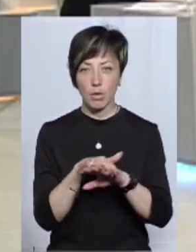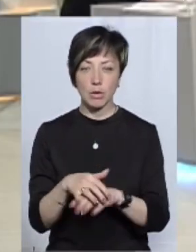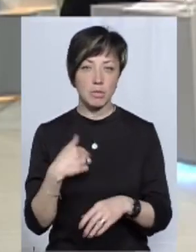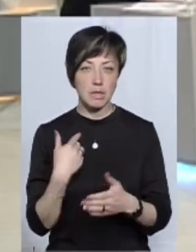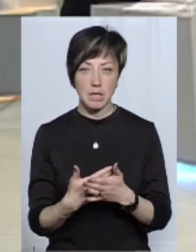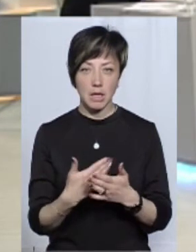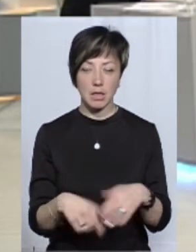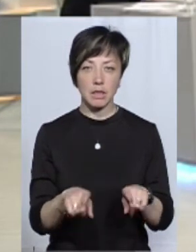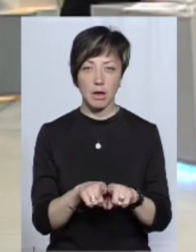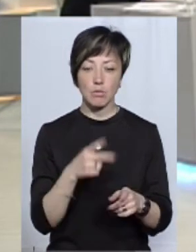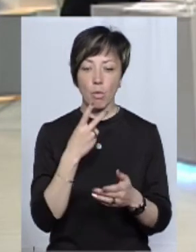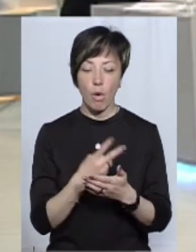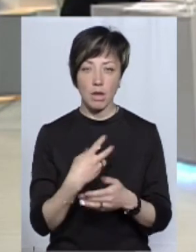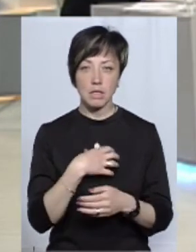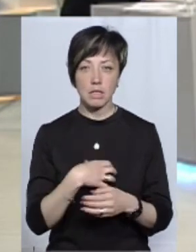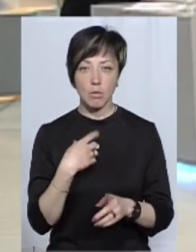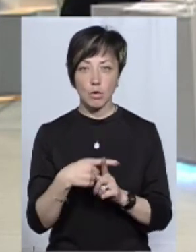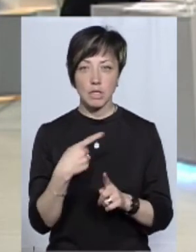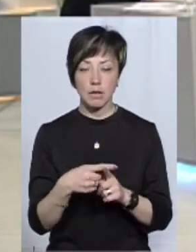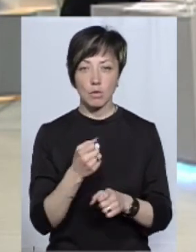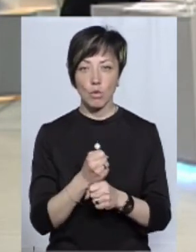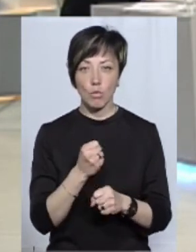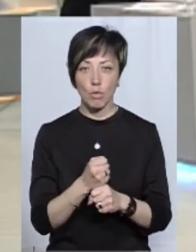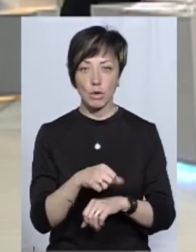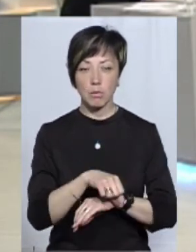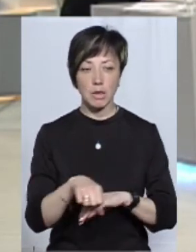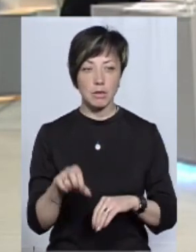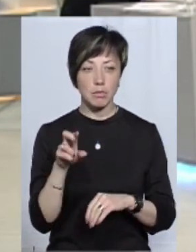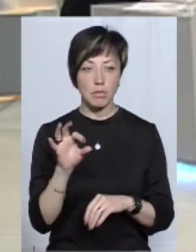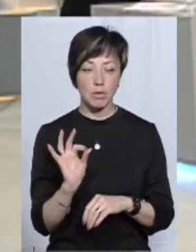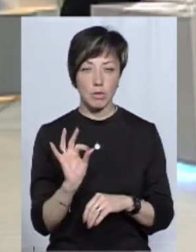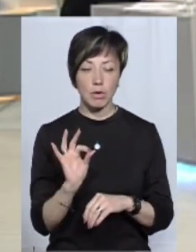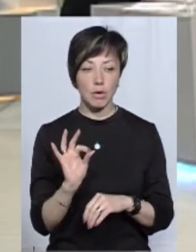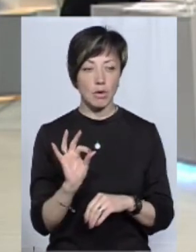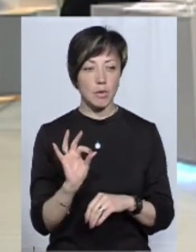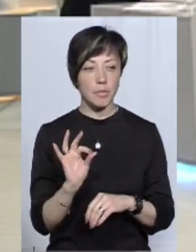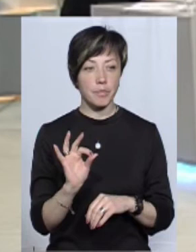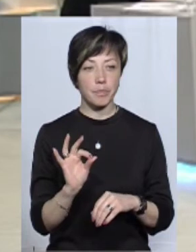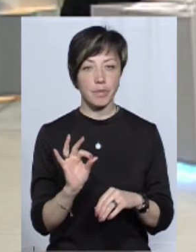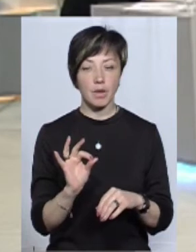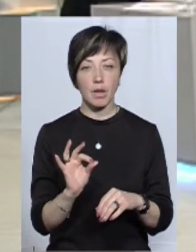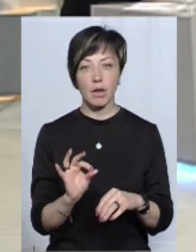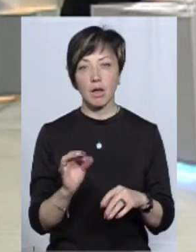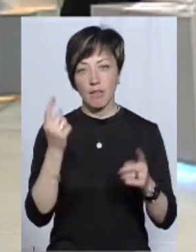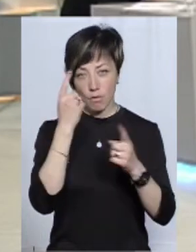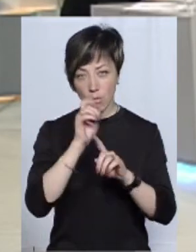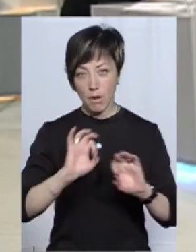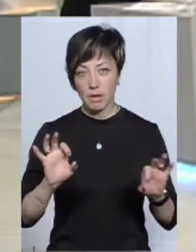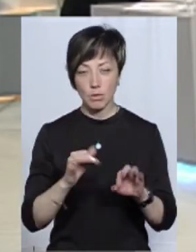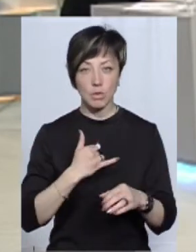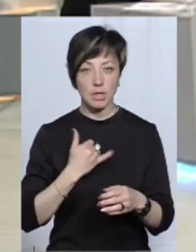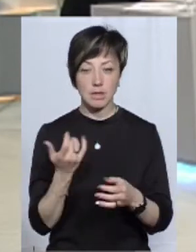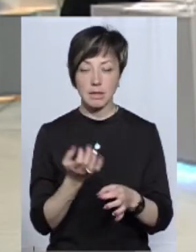Тобто це, мені здається, теж показник позитивної роботи митниці, тому що розходиться певна інформація, що в нас